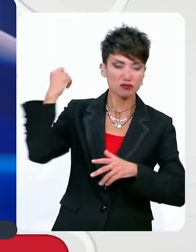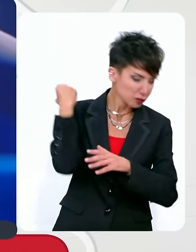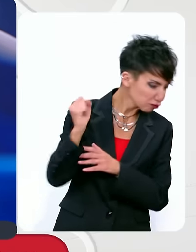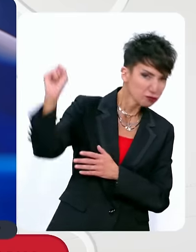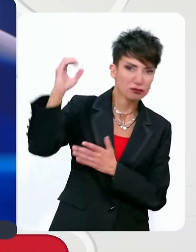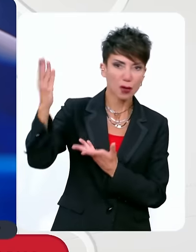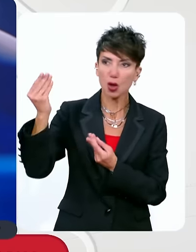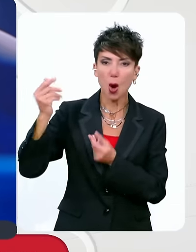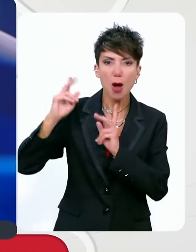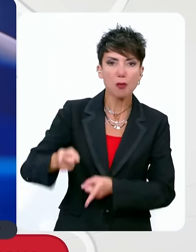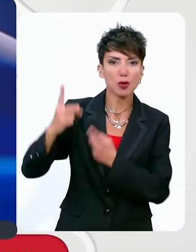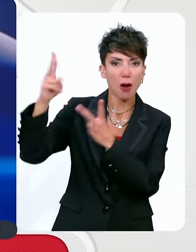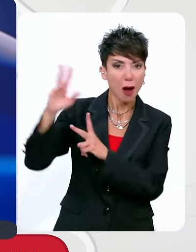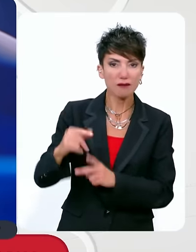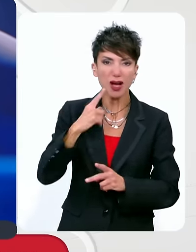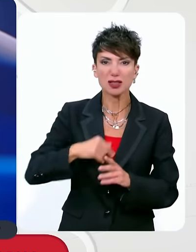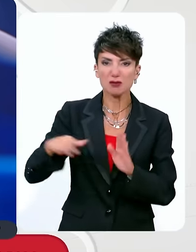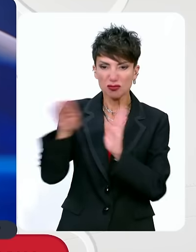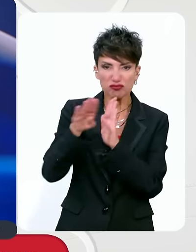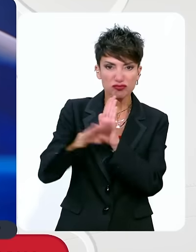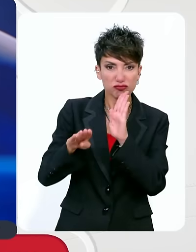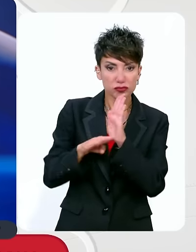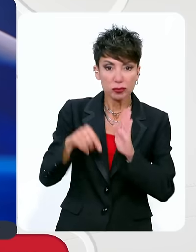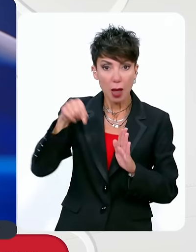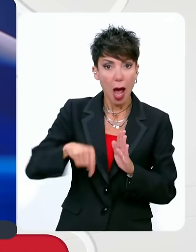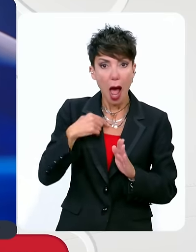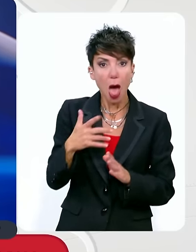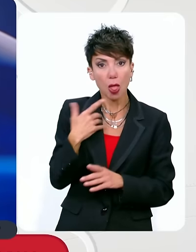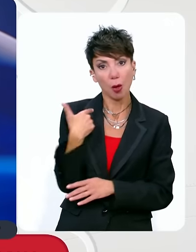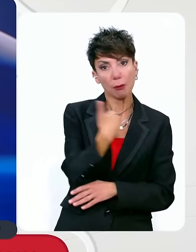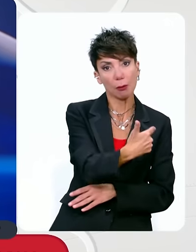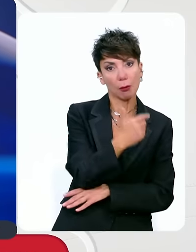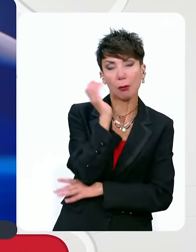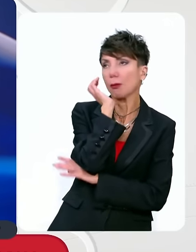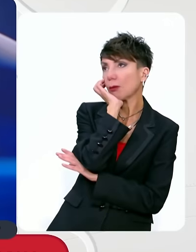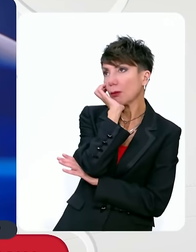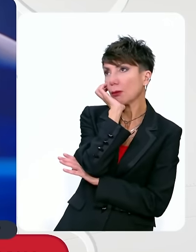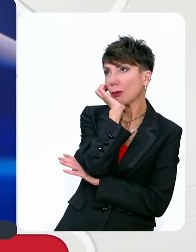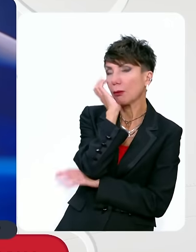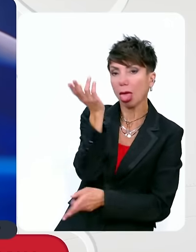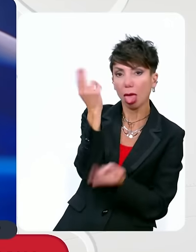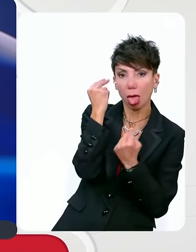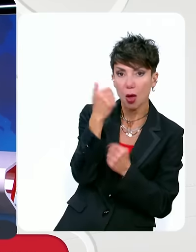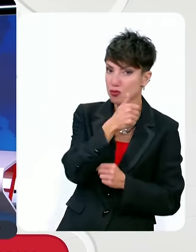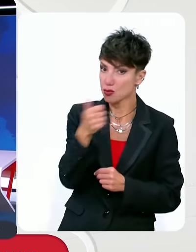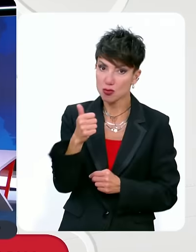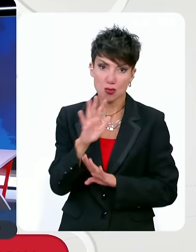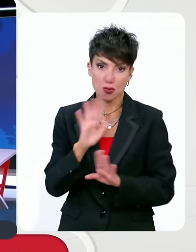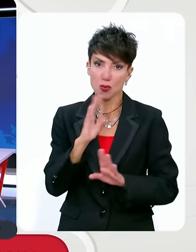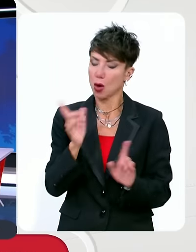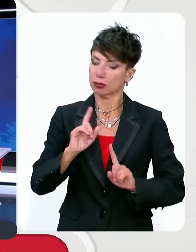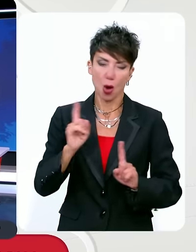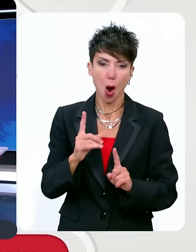δεν συμφωνούμε με αυτούς τους αστικούς θεσμούς, αλλά αυτό δεν σημαίνει ότι καθόμαστε στη γωνία και παρακολουθούμε σαν παρατηρητές στα γεγονότα ή σαν